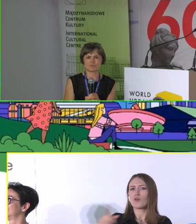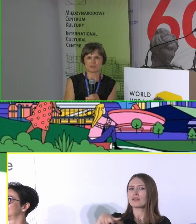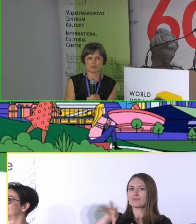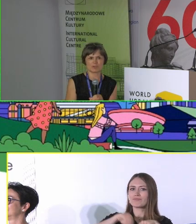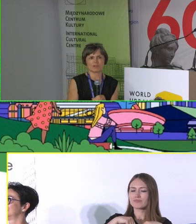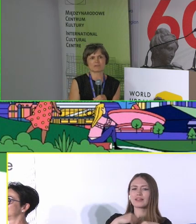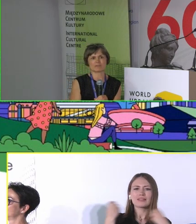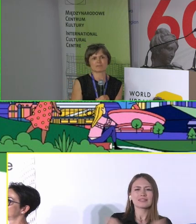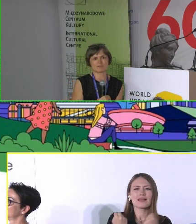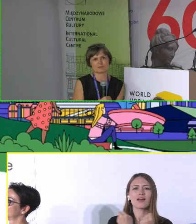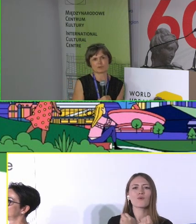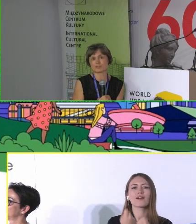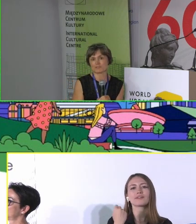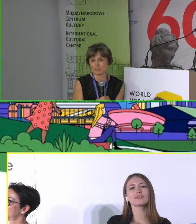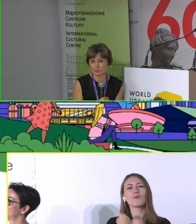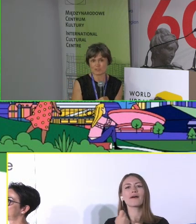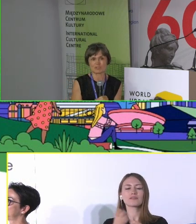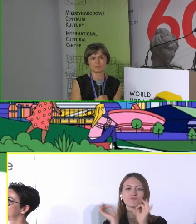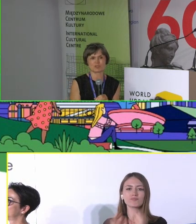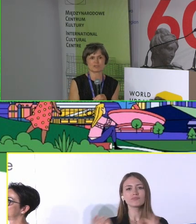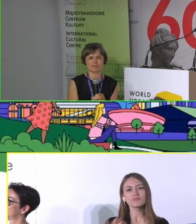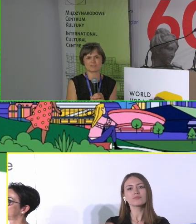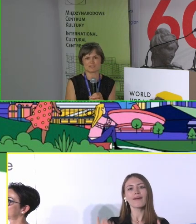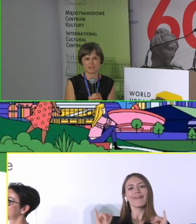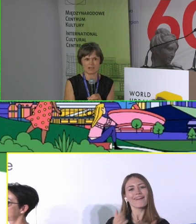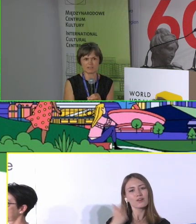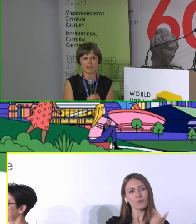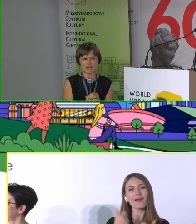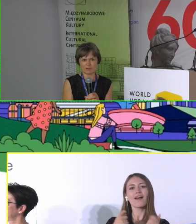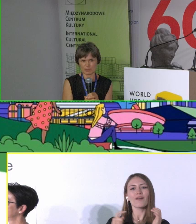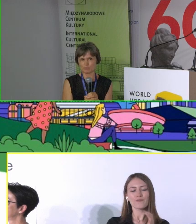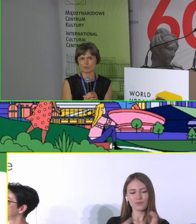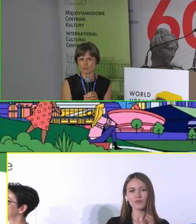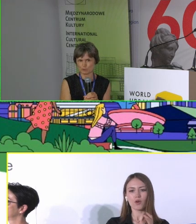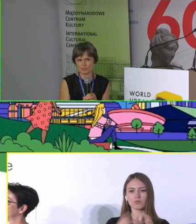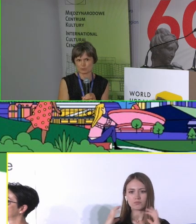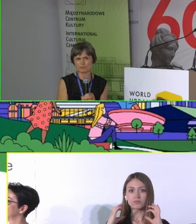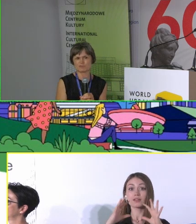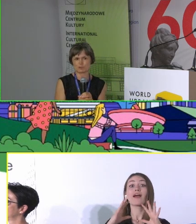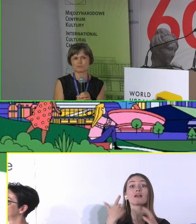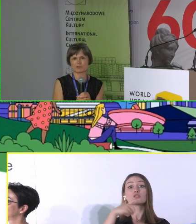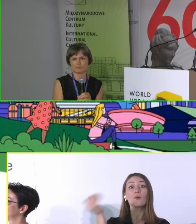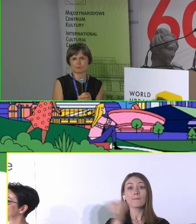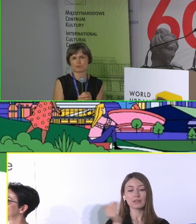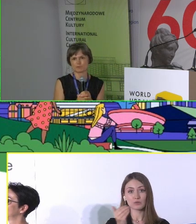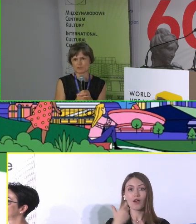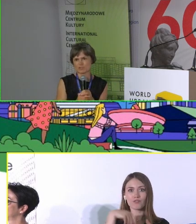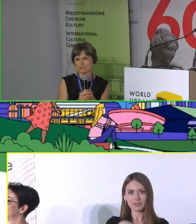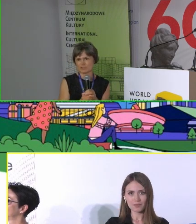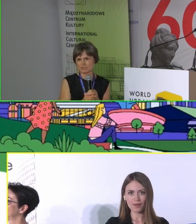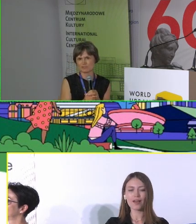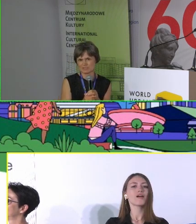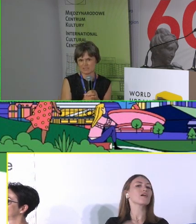konserwatorskich przy renowacji tej hali. Hala ma długość 100 metrów i w środku zachowały się urządzenia dwie linie